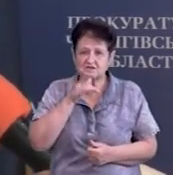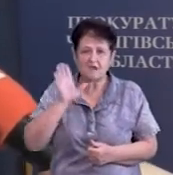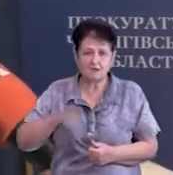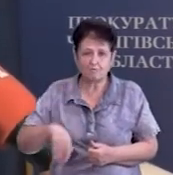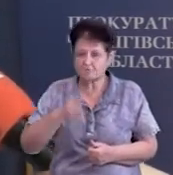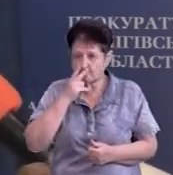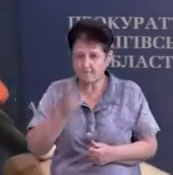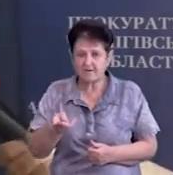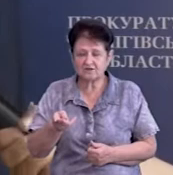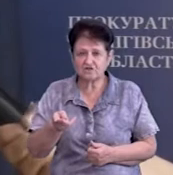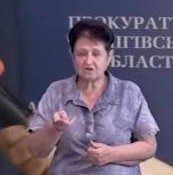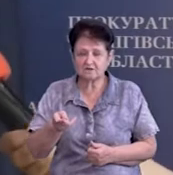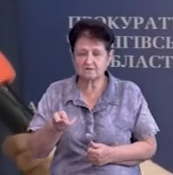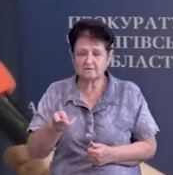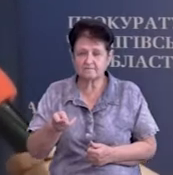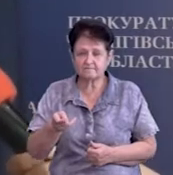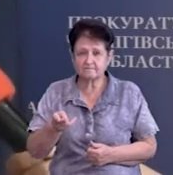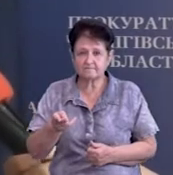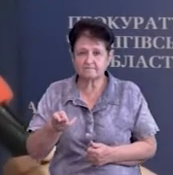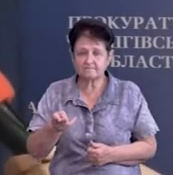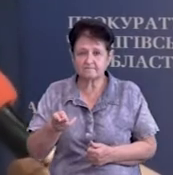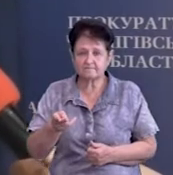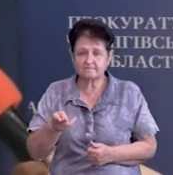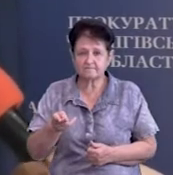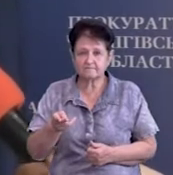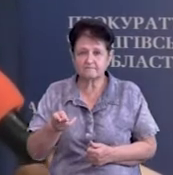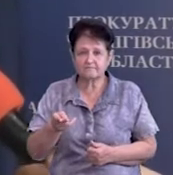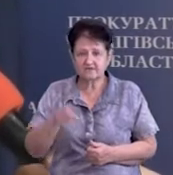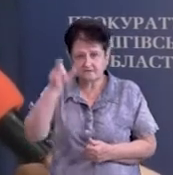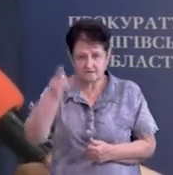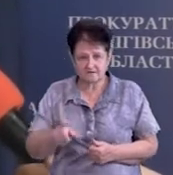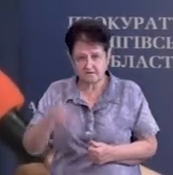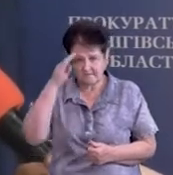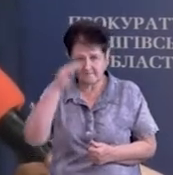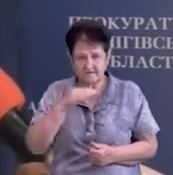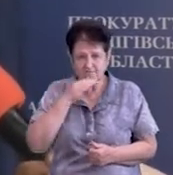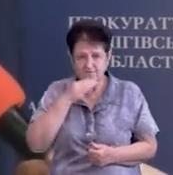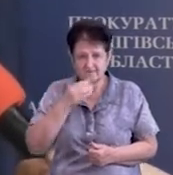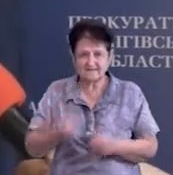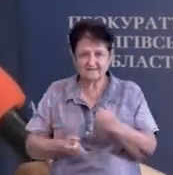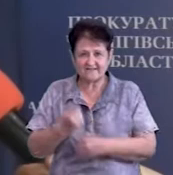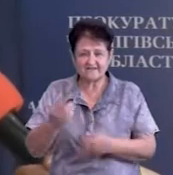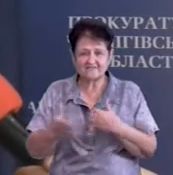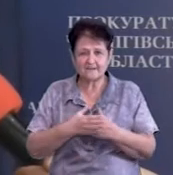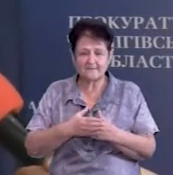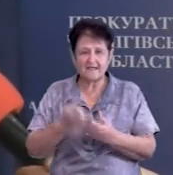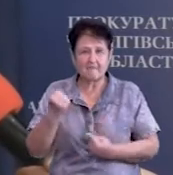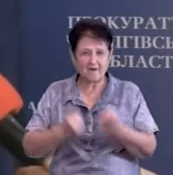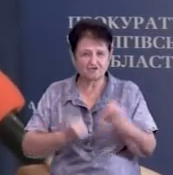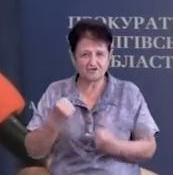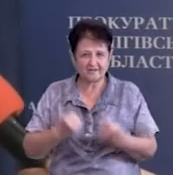шукали, потім побачили вже цей наш підозрюваний, з'явився біля машини